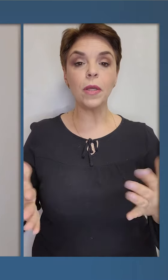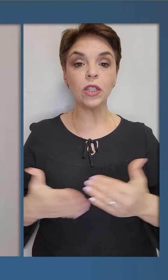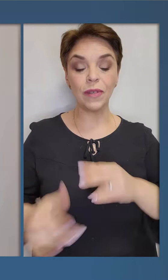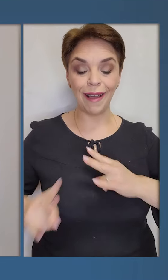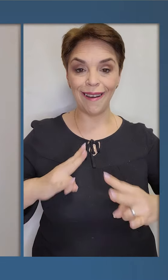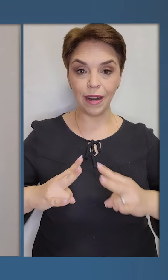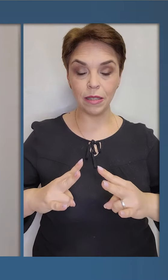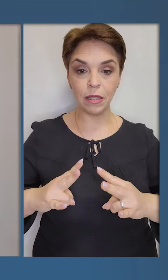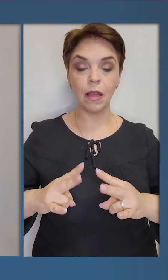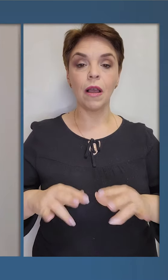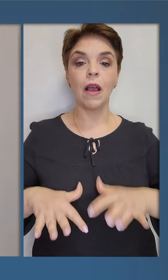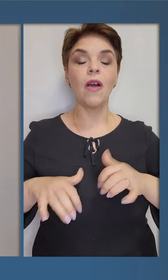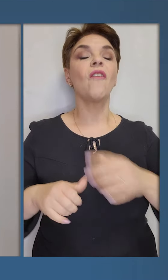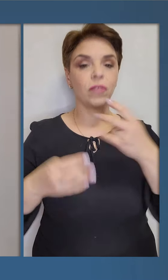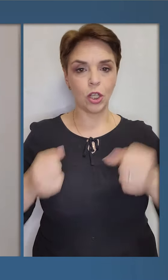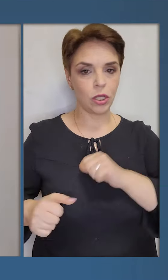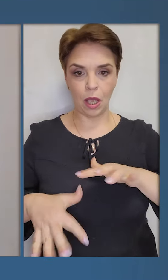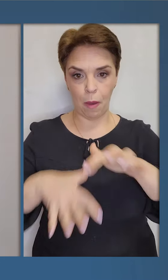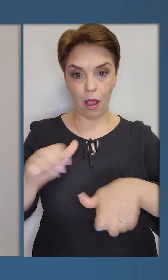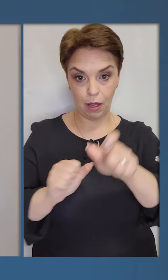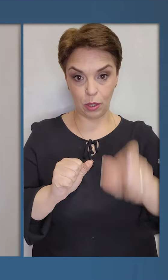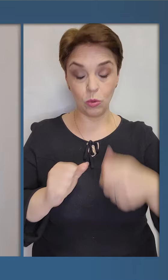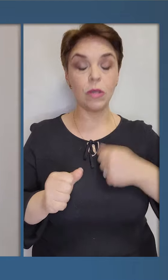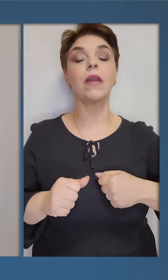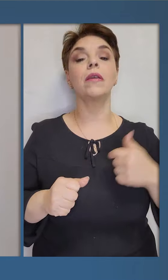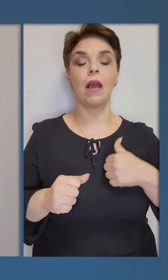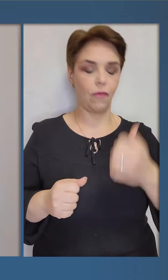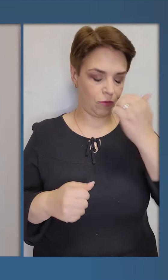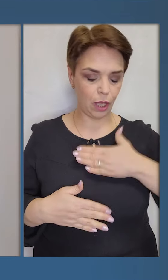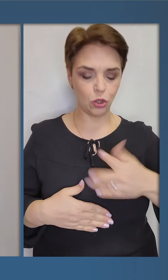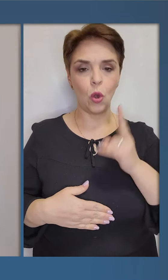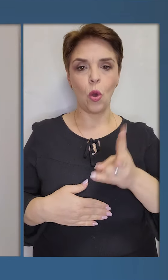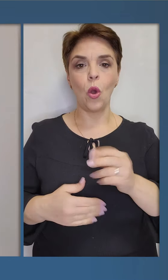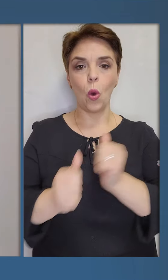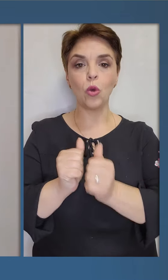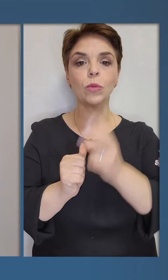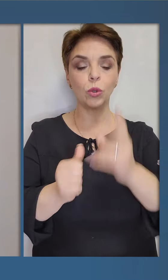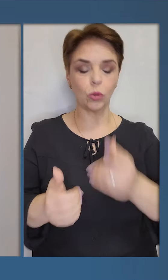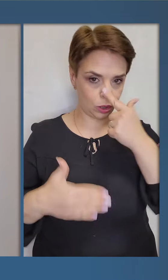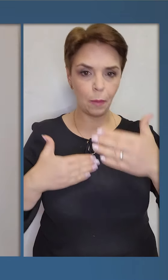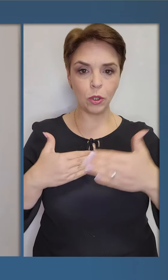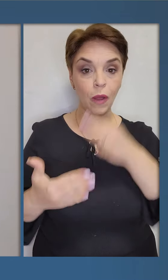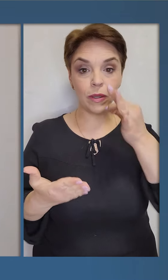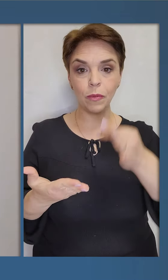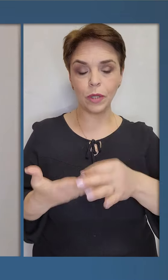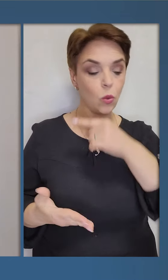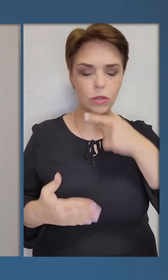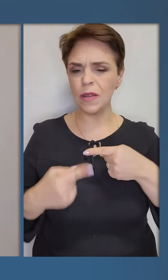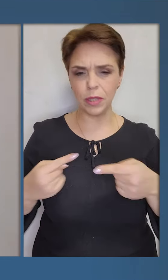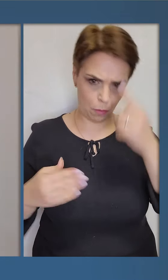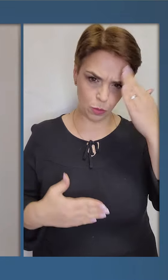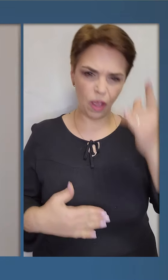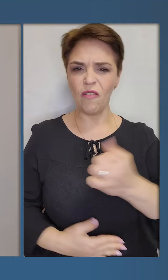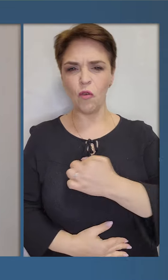найбільше від агресії втрачає саме агресію. Я вдячний кожному, хто наближає відповідальність Росії всіма